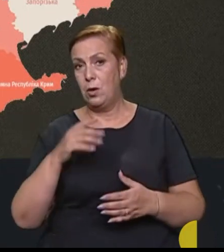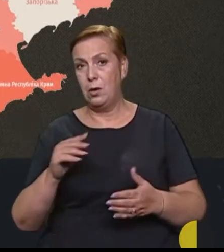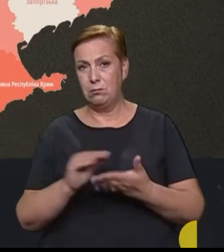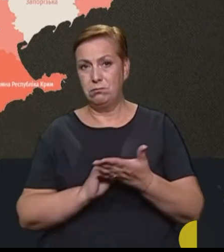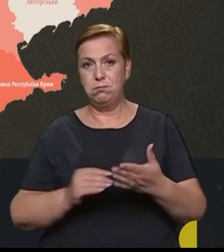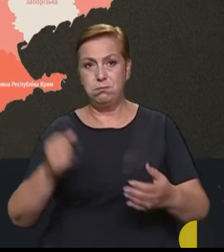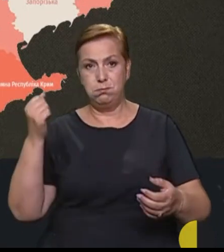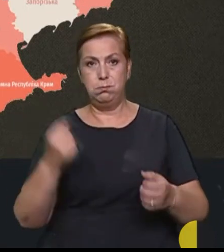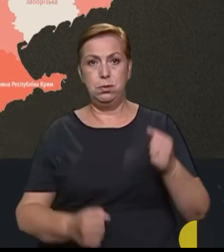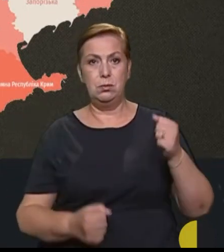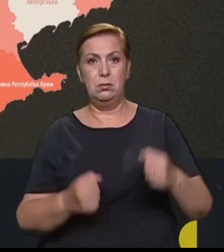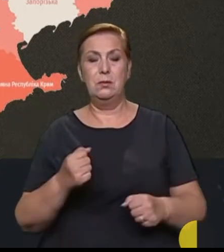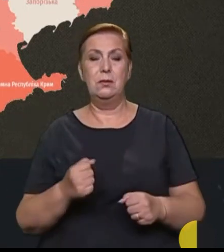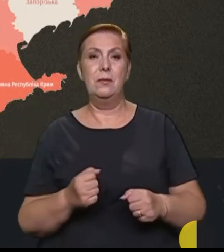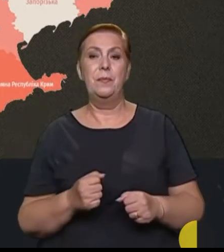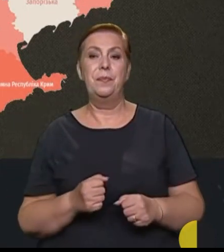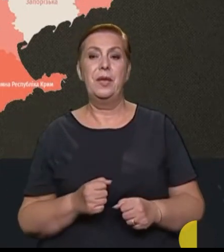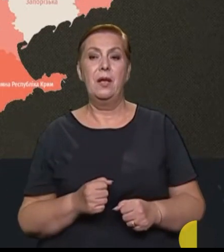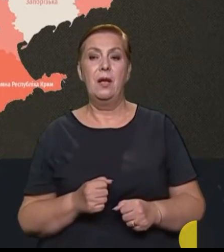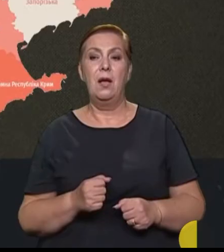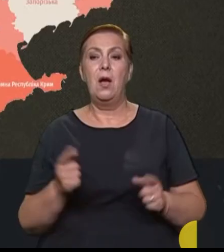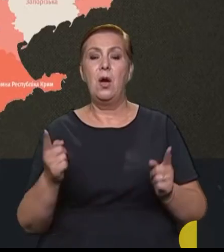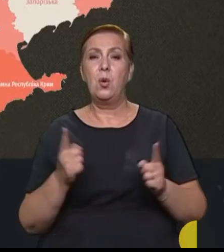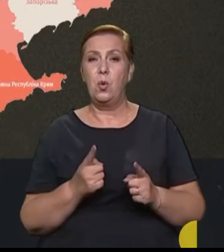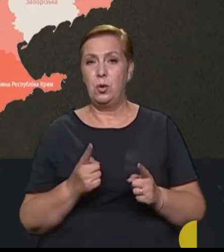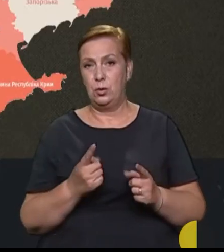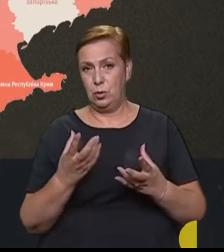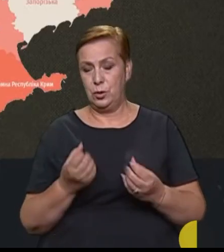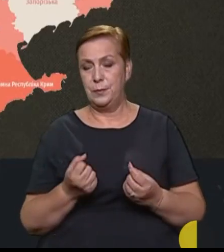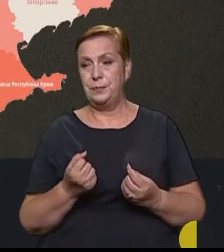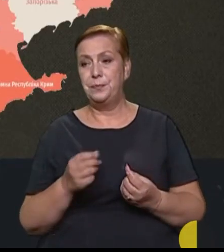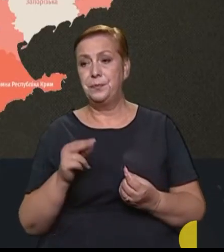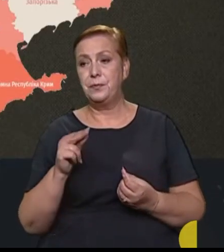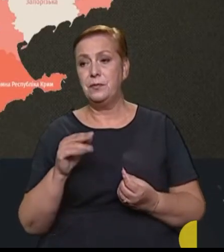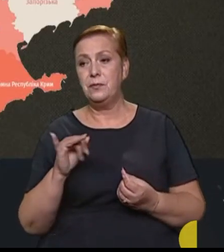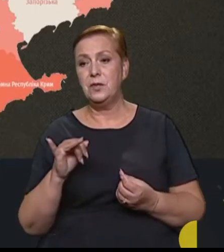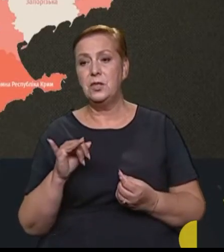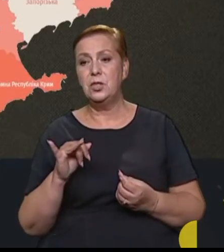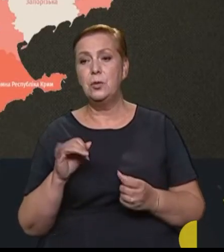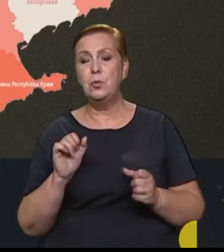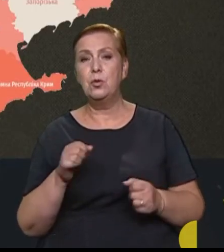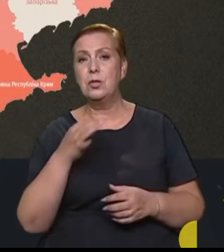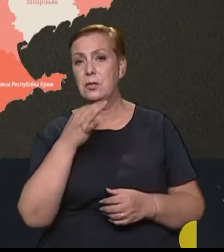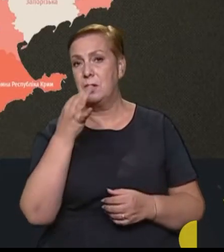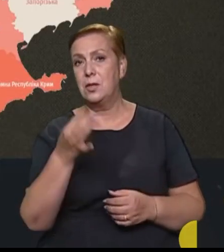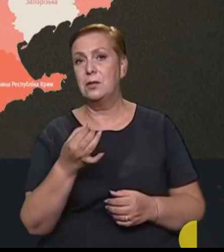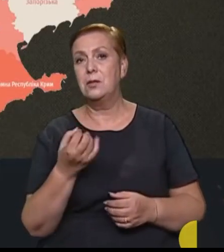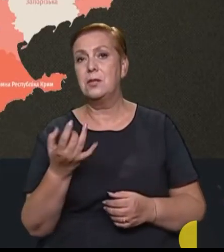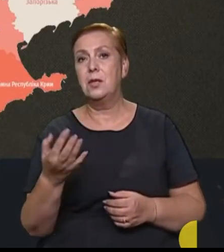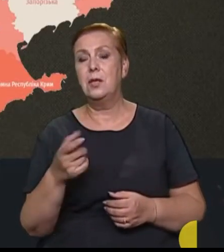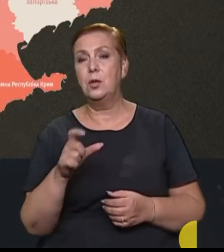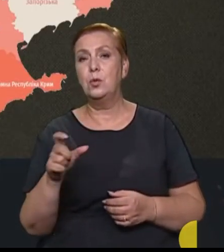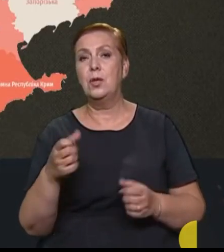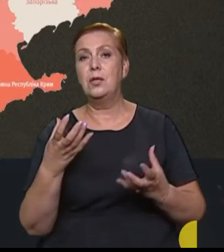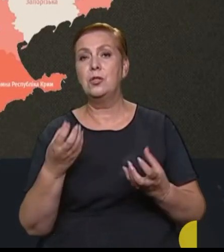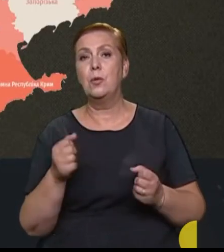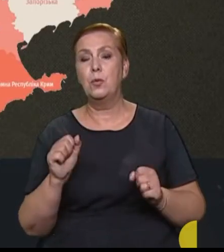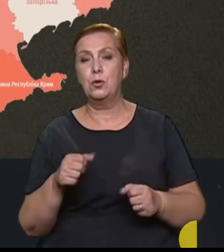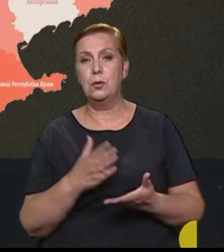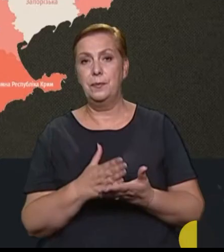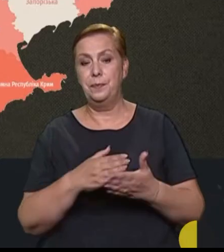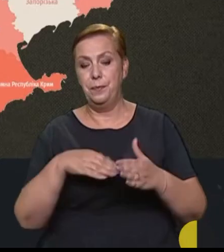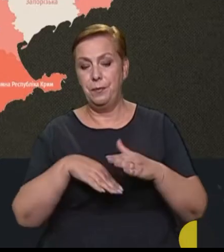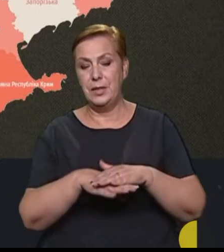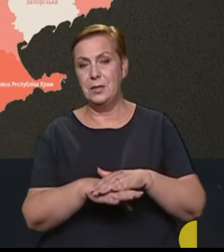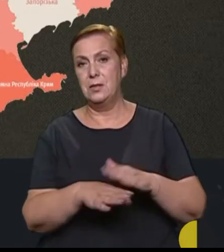удари. Так. Пан Олександр, дуже коротко, чи орієнтовно можете сказати, скільки людей ще можуть перебувати під